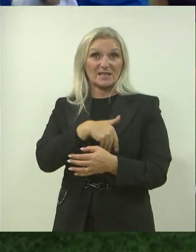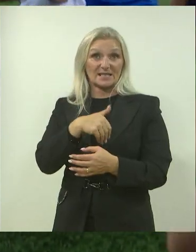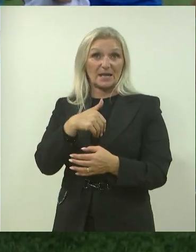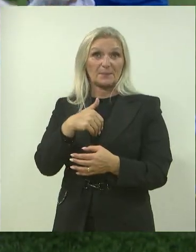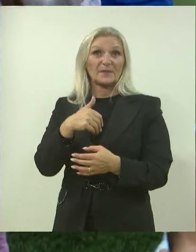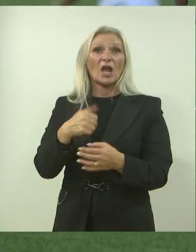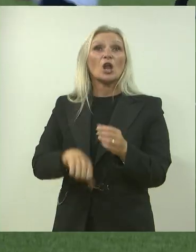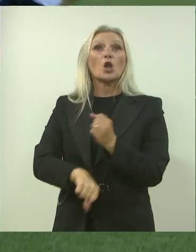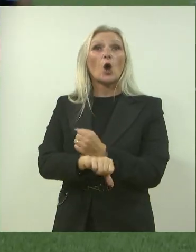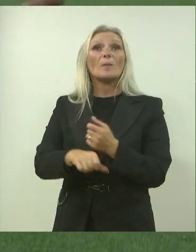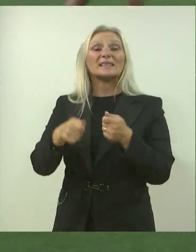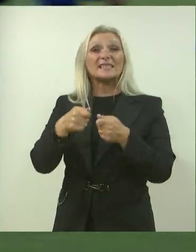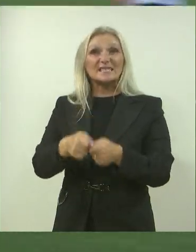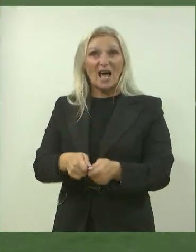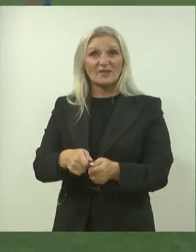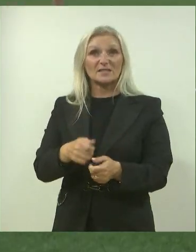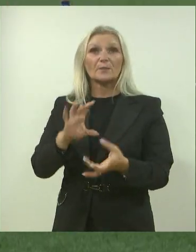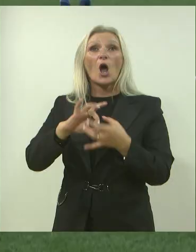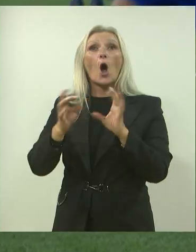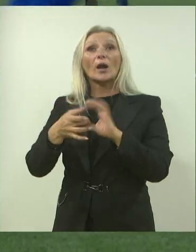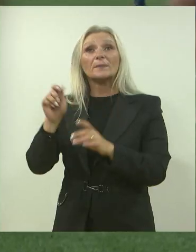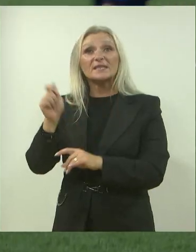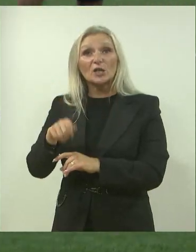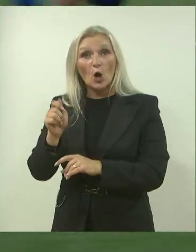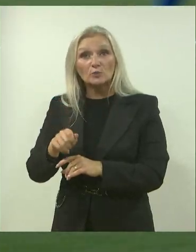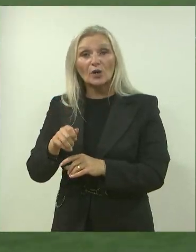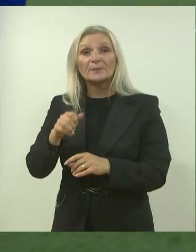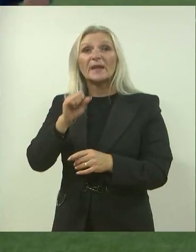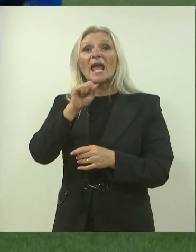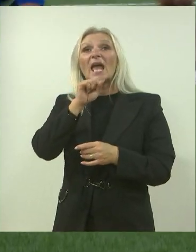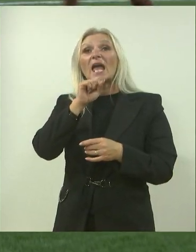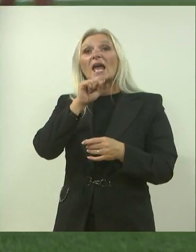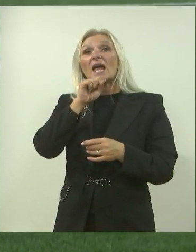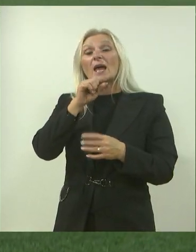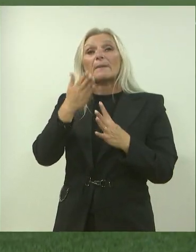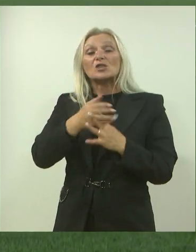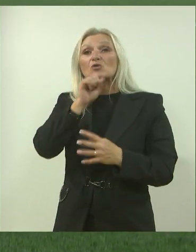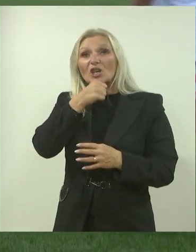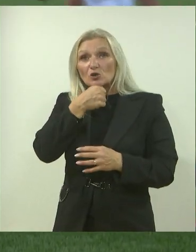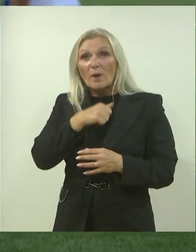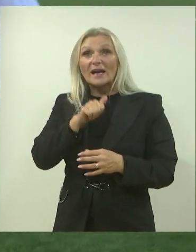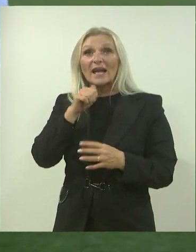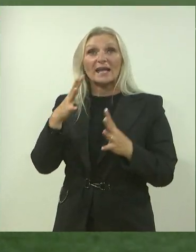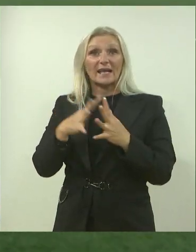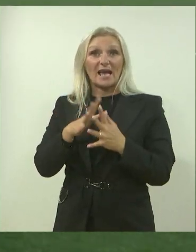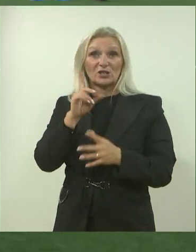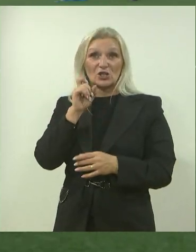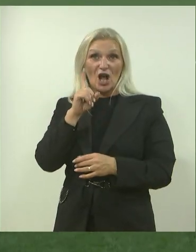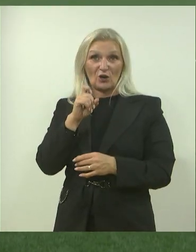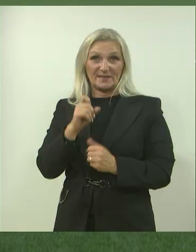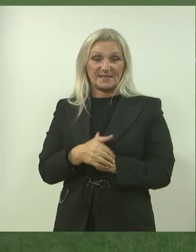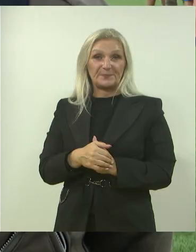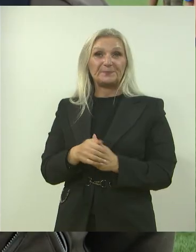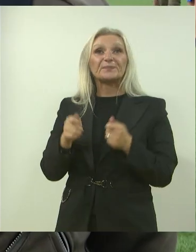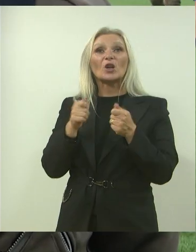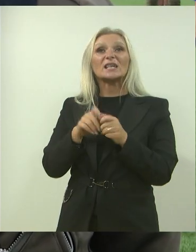Hrvatskog nogometnog saveza, Hrvatskog olimpijskog odbora, Međimurske županije i uz podršku grada Čakovca. U organizaciji sa